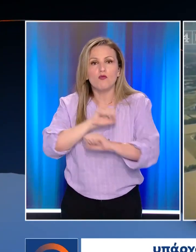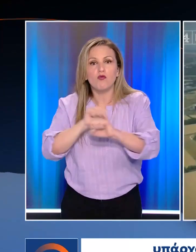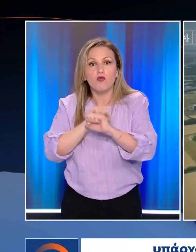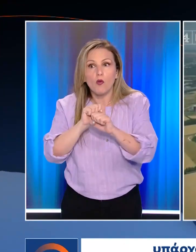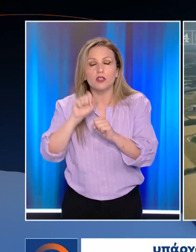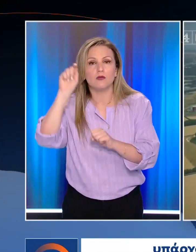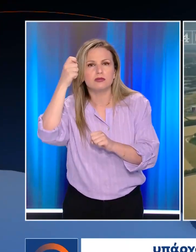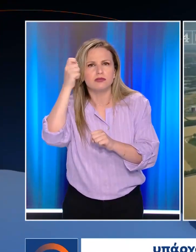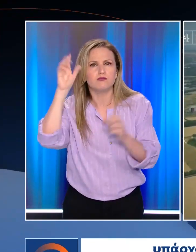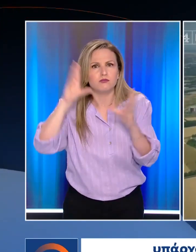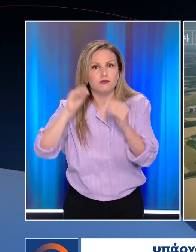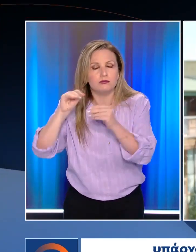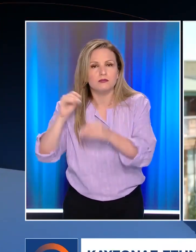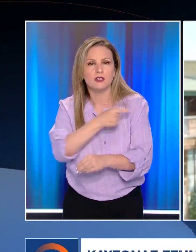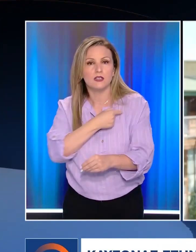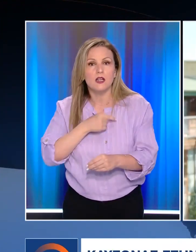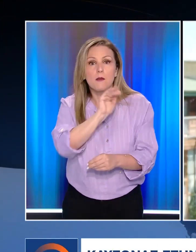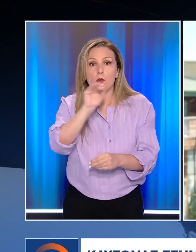προειδοποιούν τον κόσμο να μείνει μέσα.